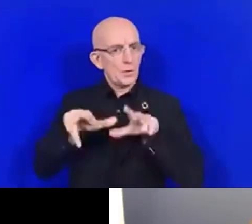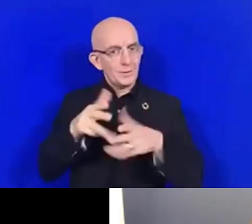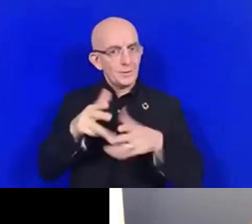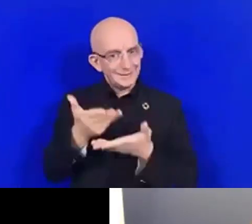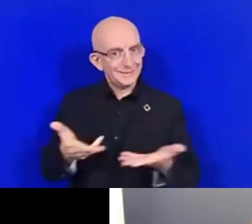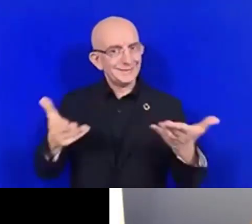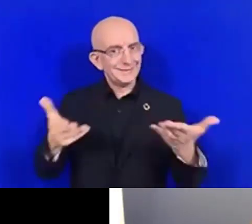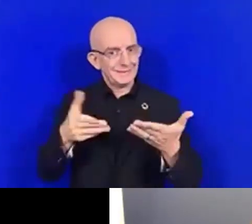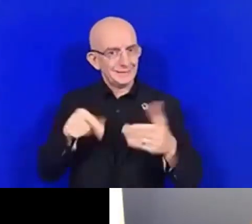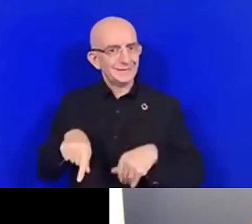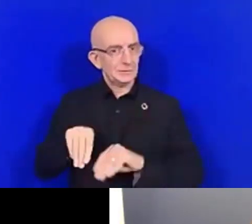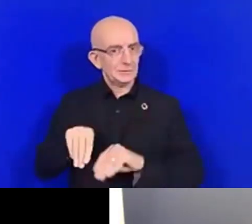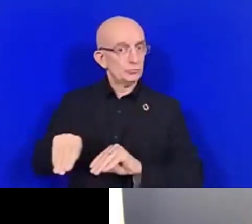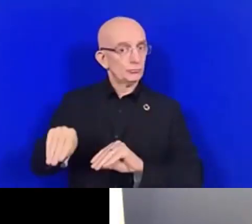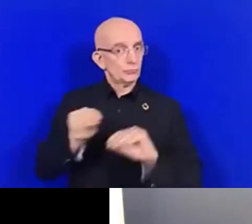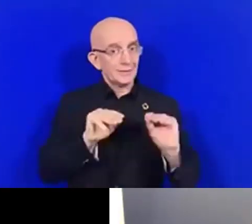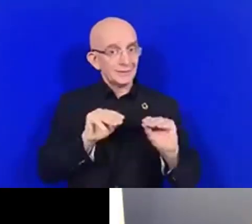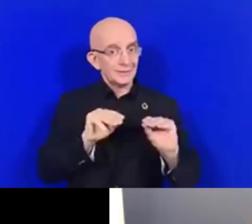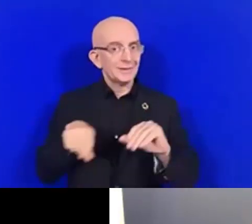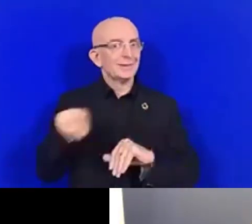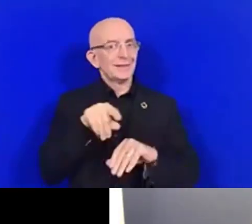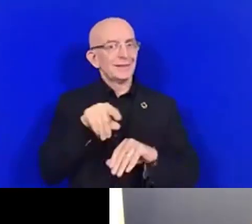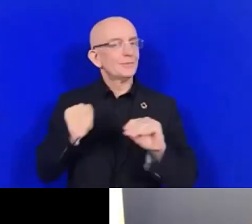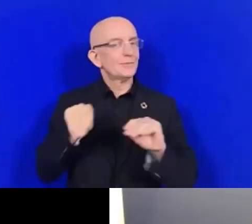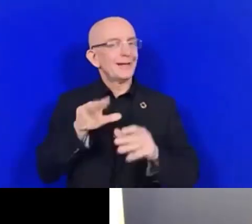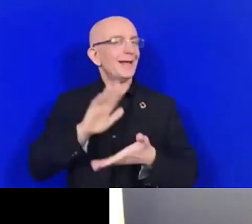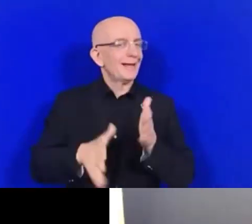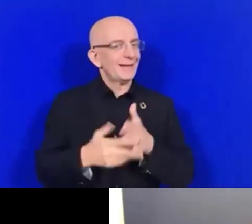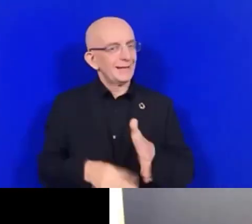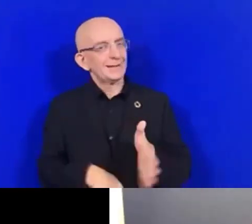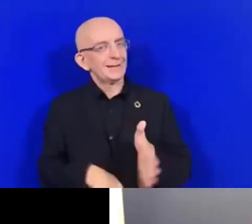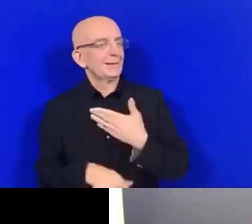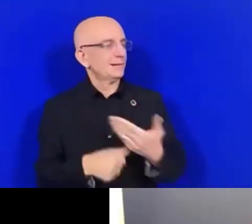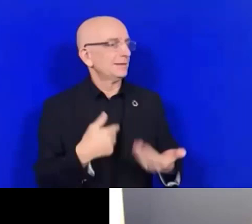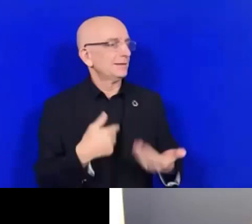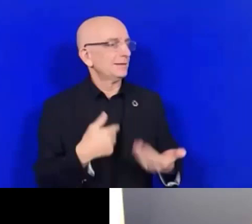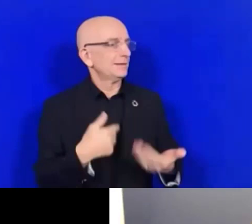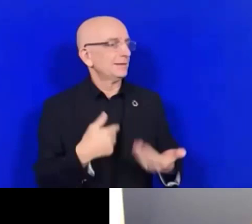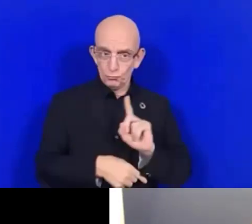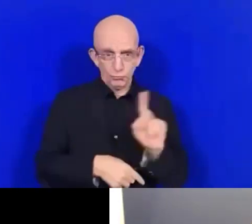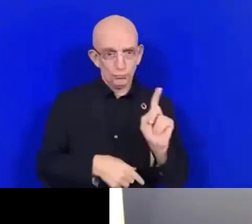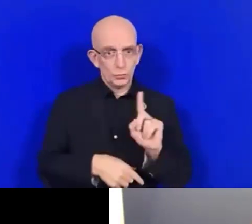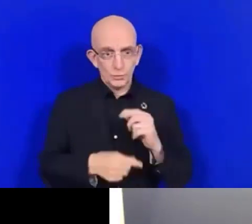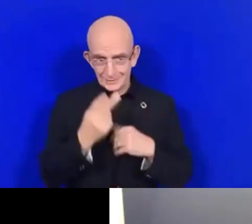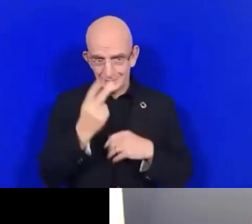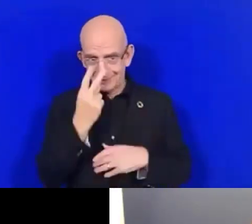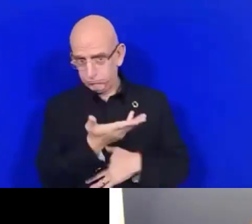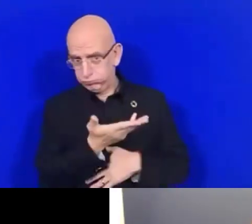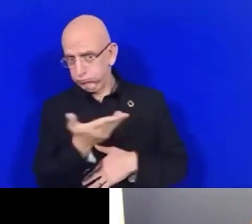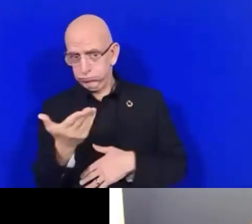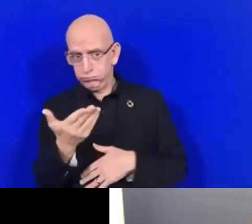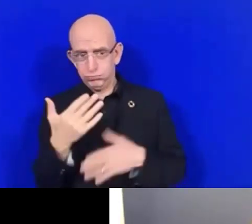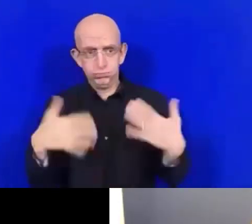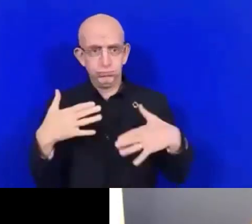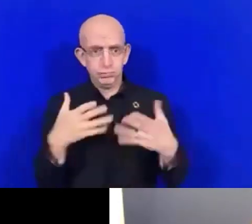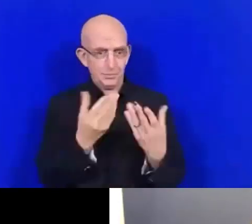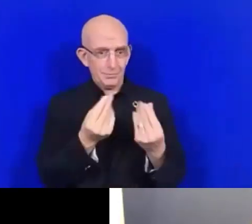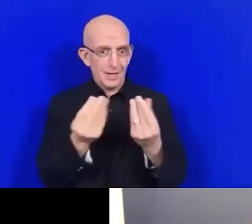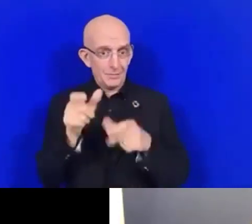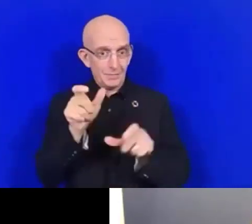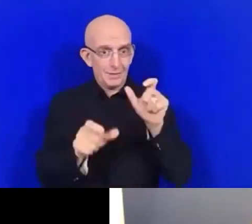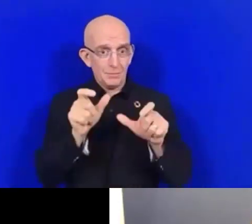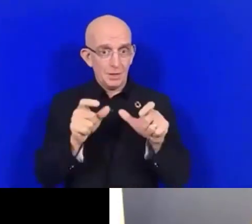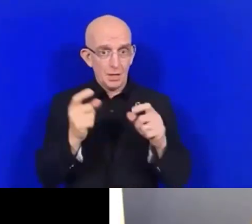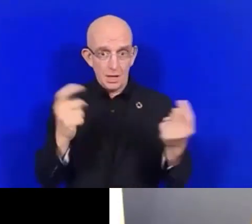C'est quelque chose qui n'aurait pas été possible sans votre concours. Je vois ô combien nous sommes